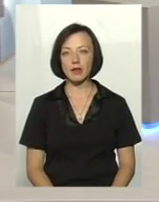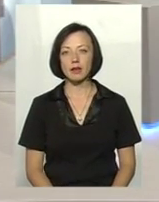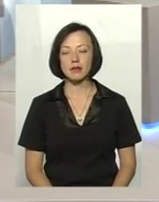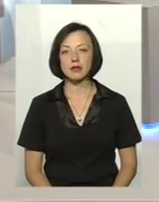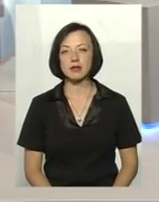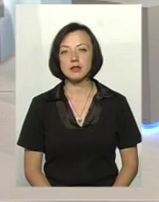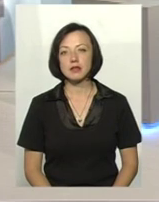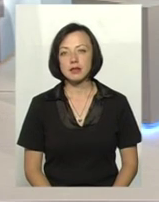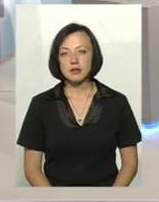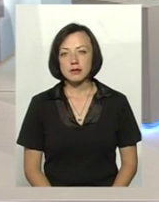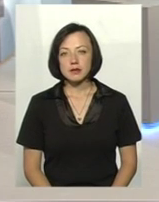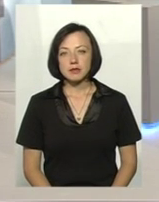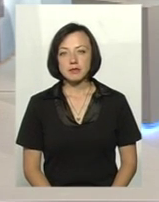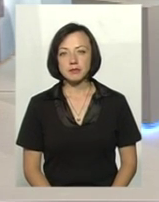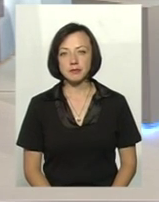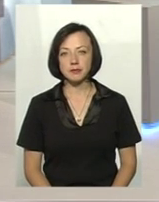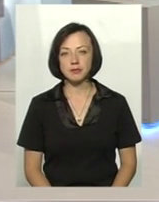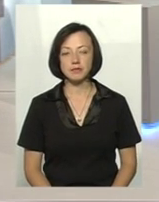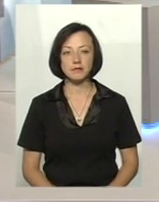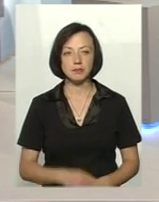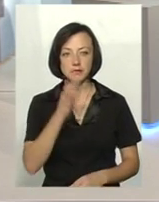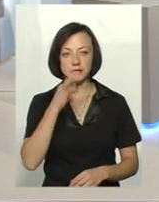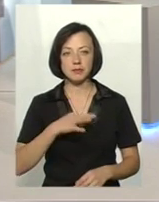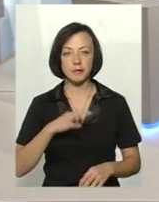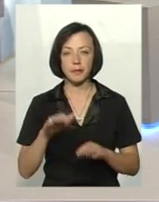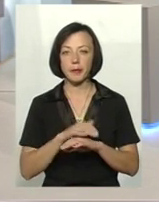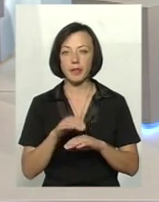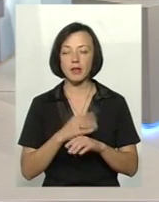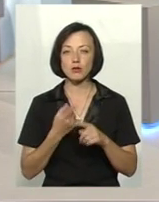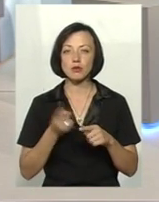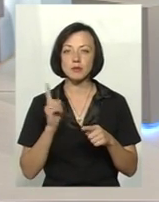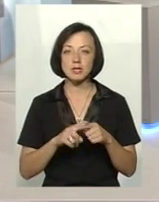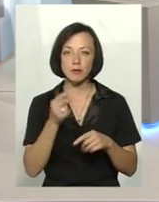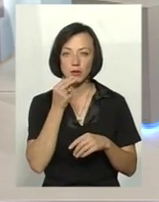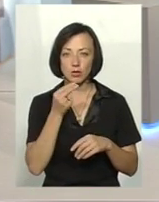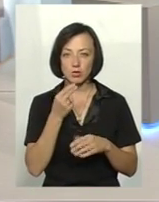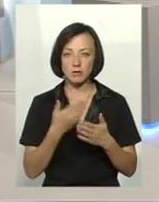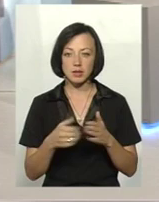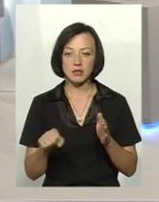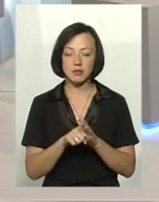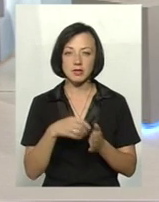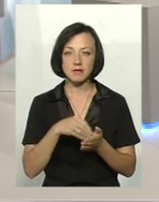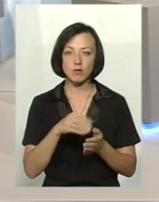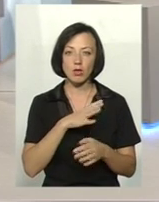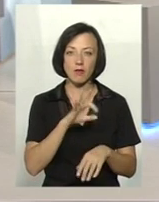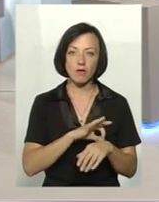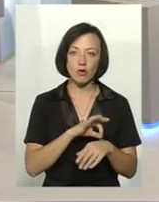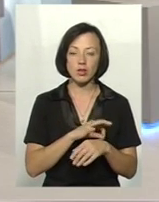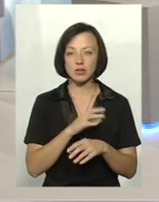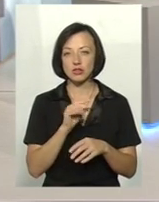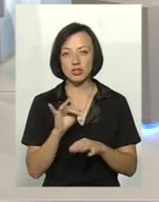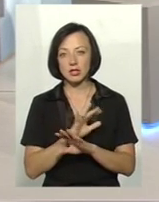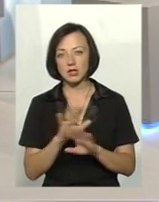для того, щоб в цій продукції забили свиню, була хвора вона, чи не хвора, не